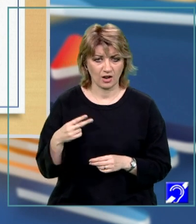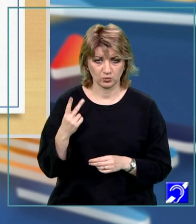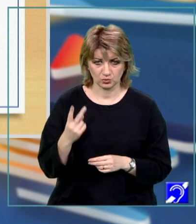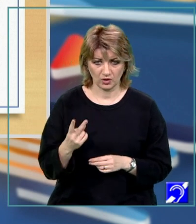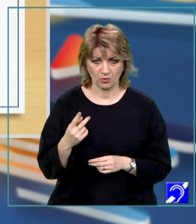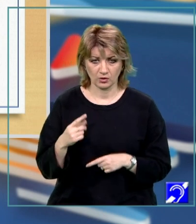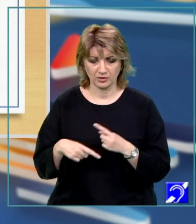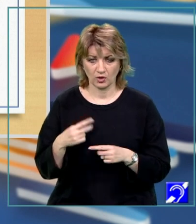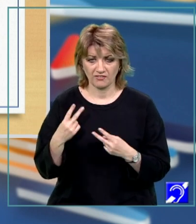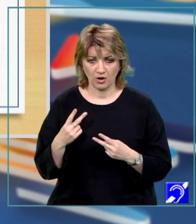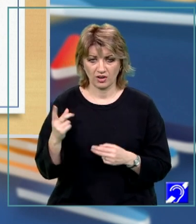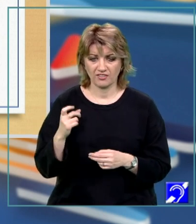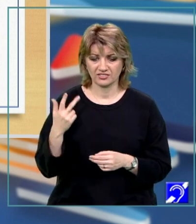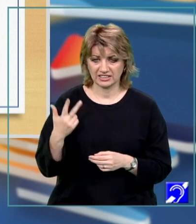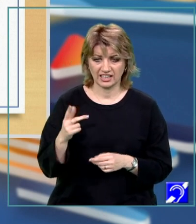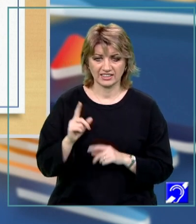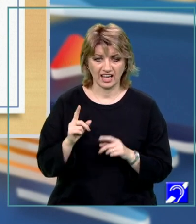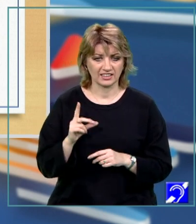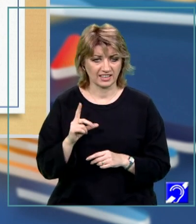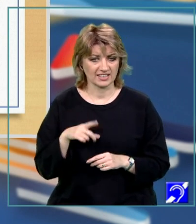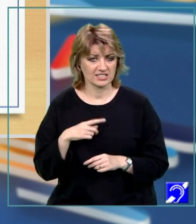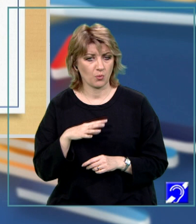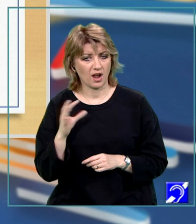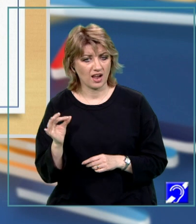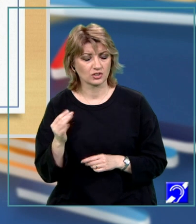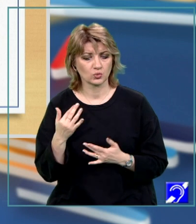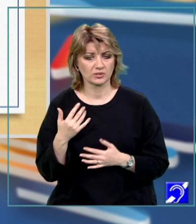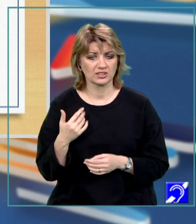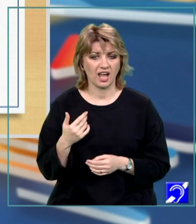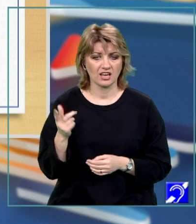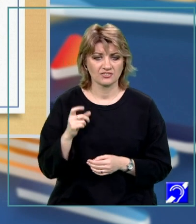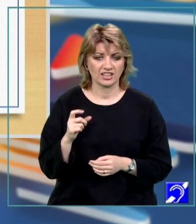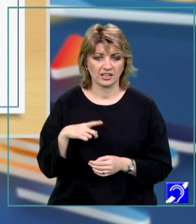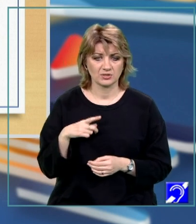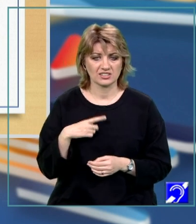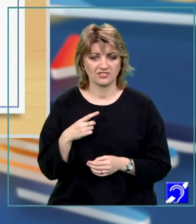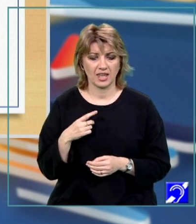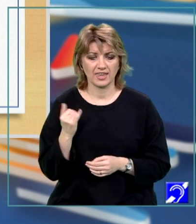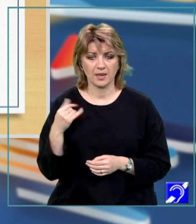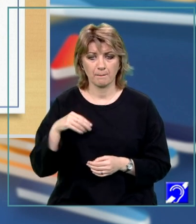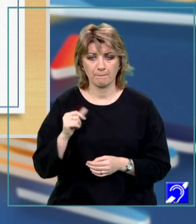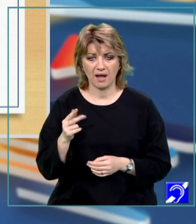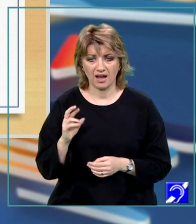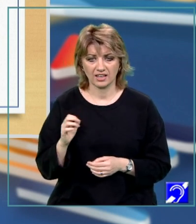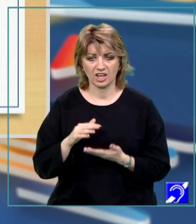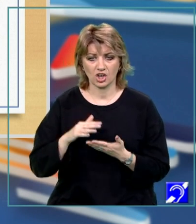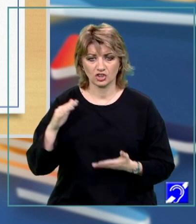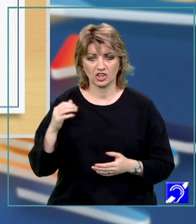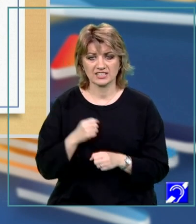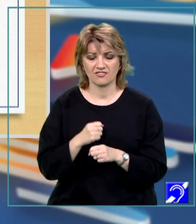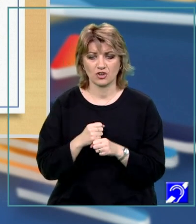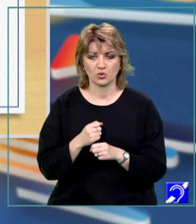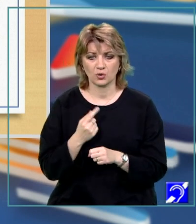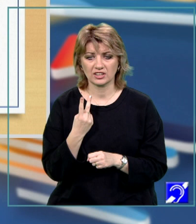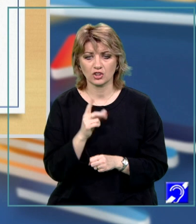următoarea valoare va fi 3, iar dacă D este un alt număr, acesta va trebui să fie impar și atunci creșterea se face cu câte